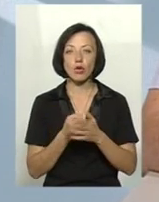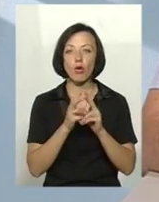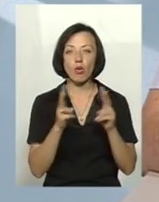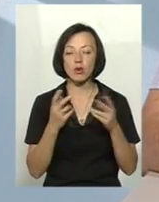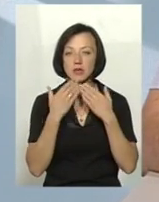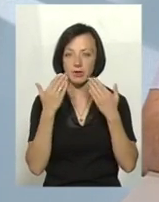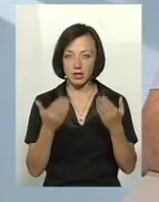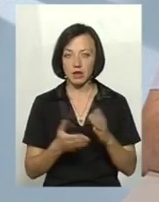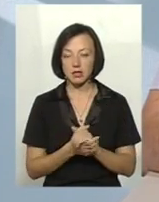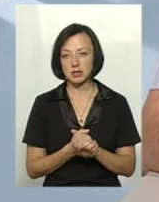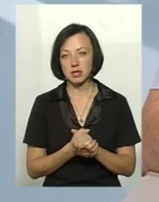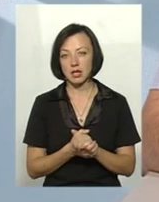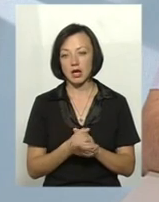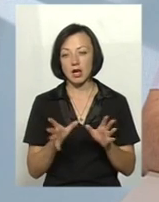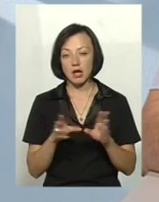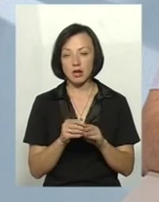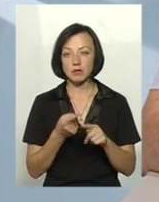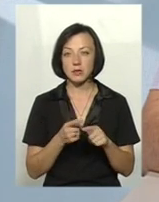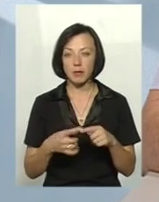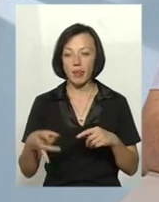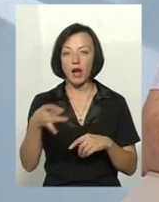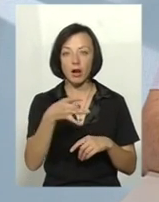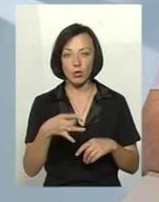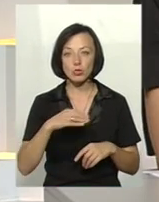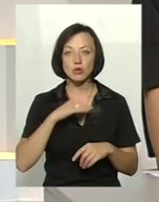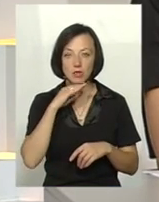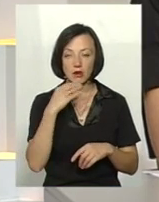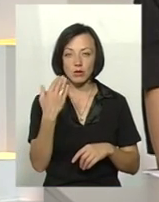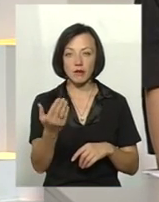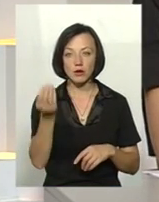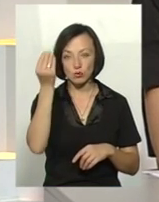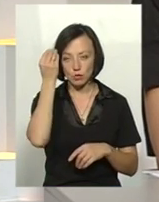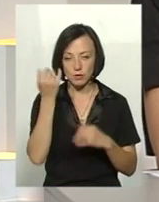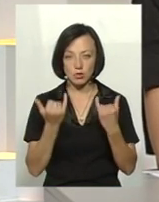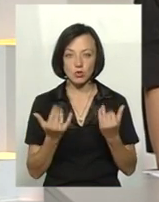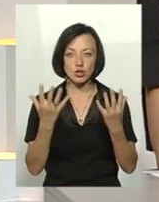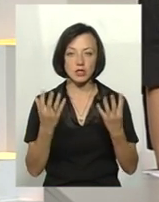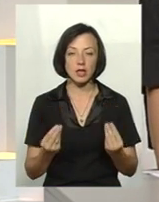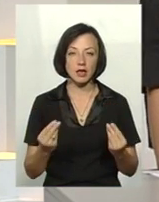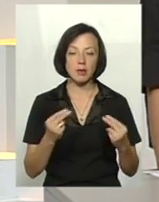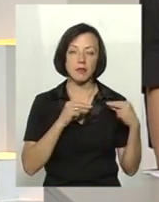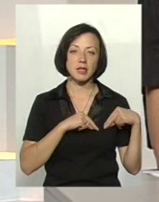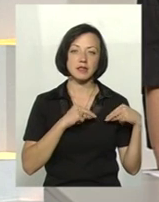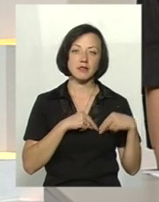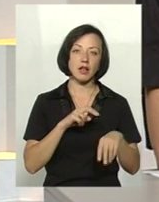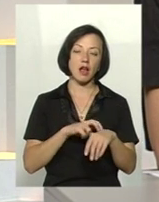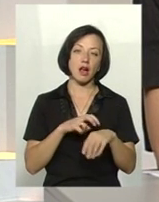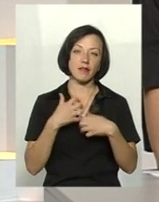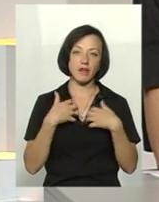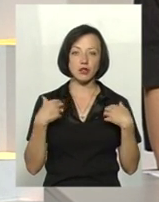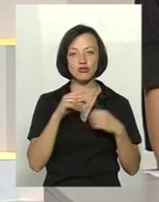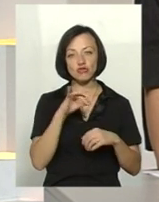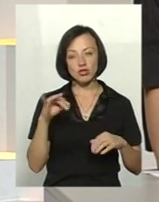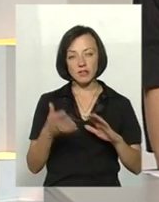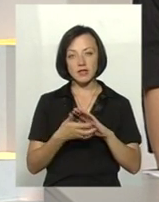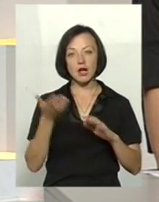звертатися. Разом з тим, на район достатньо, на вашу думку, на сьогоднішній день фахівців, чи їх не вистачає?